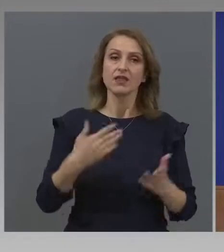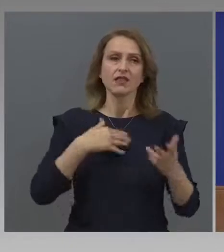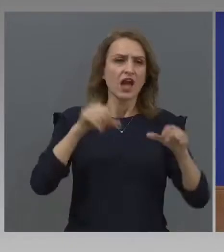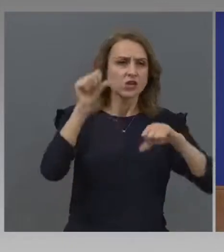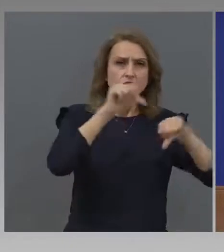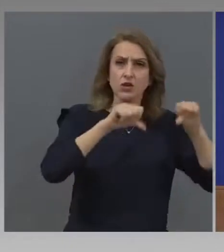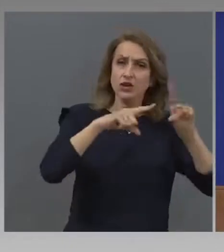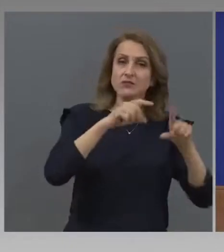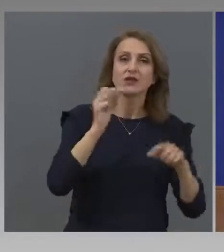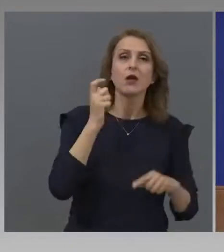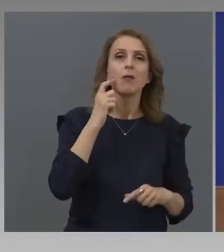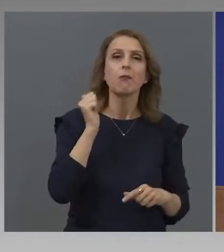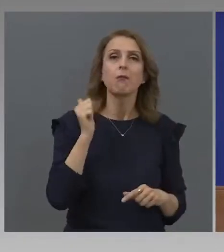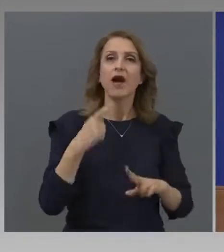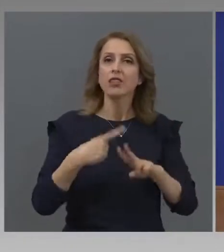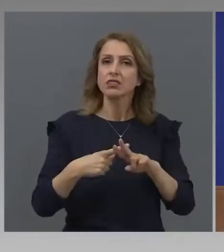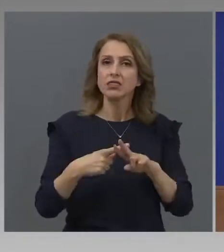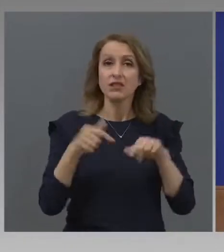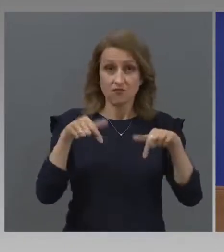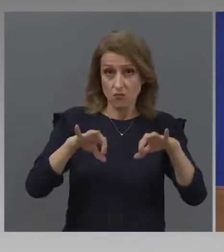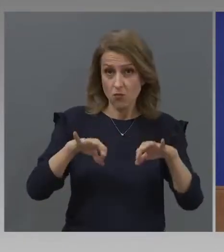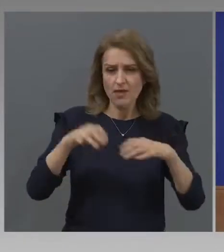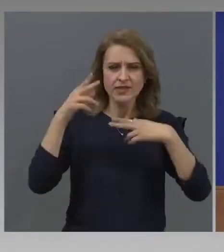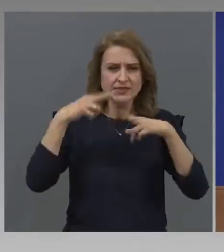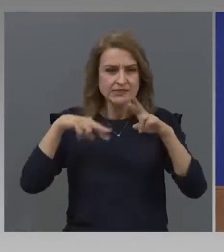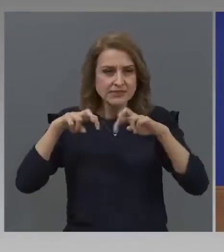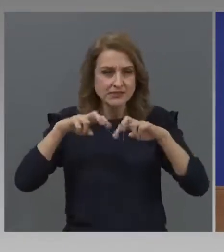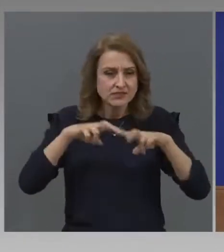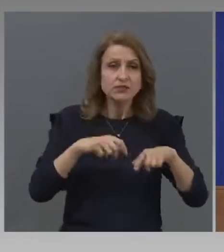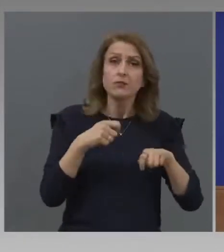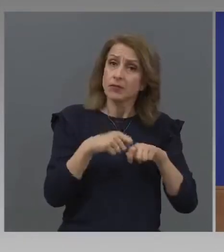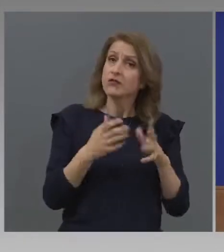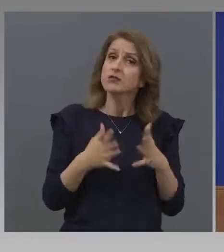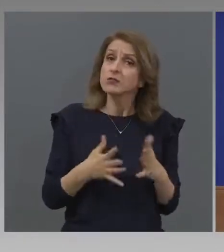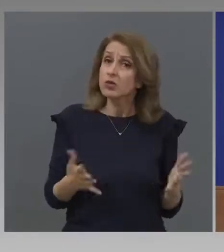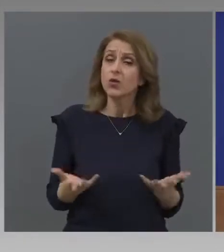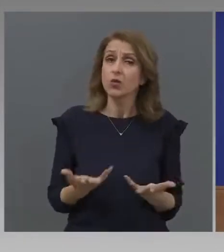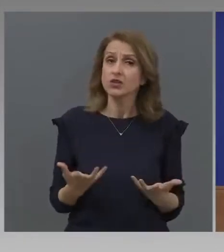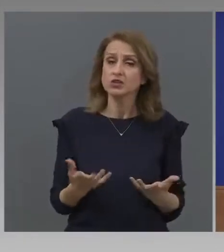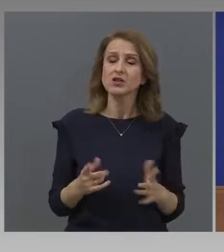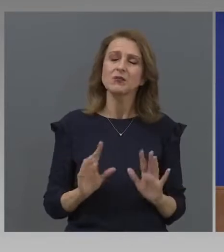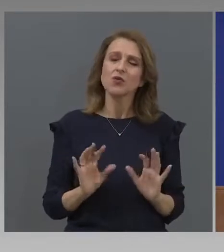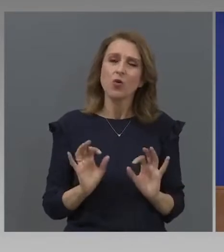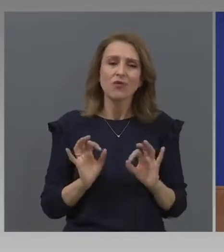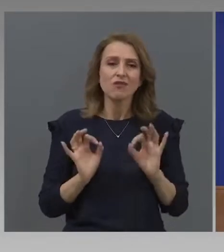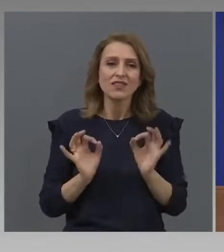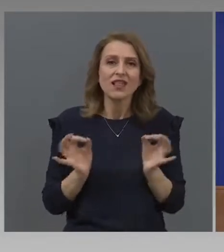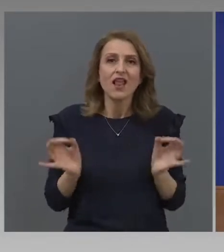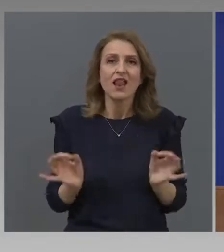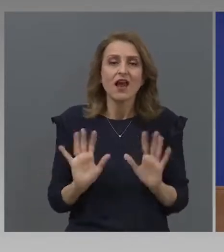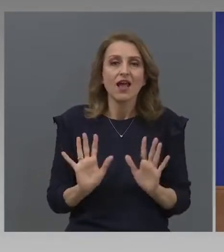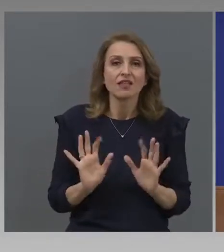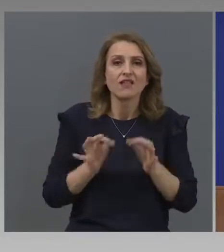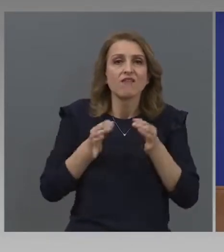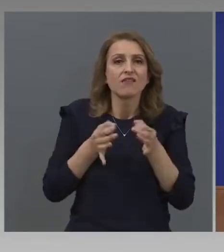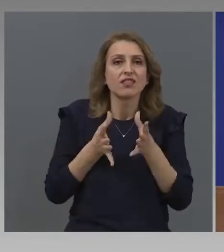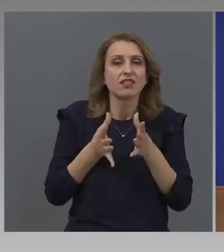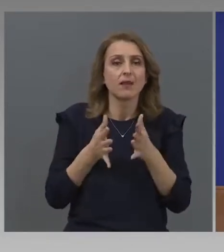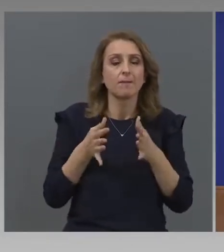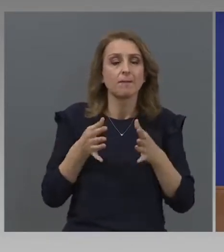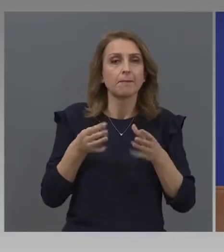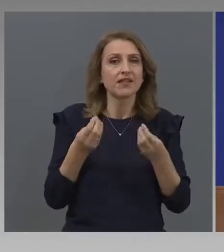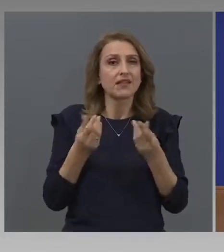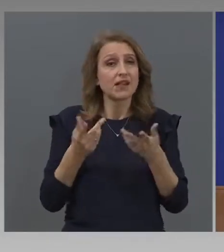нашите ученията в БАН много неща правят в момента. Просто много е деликатна материята, защото дори в